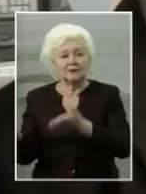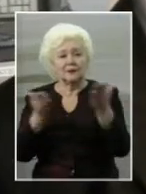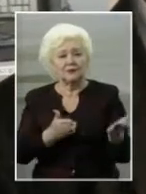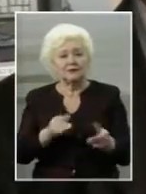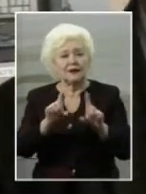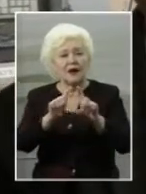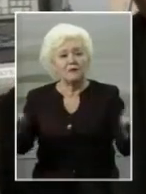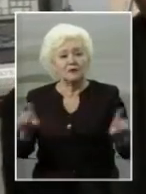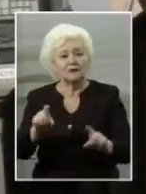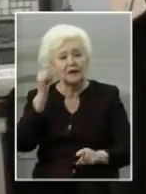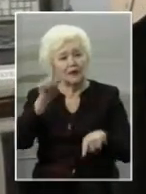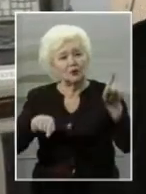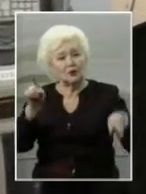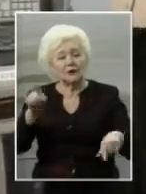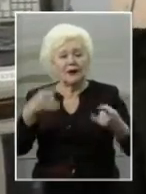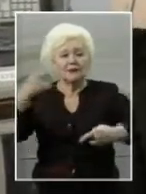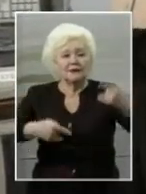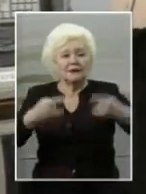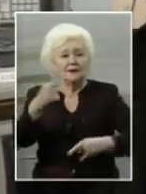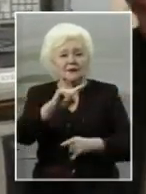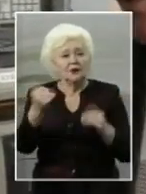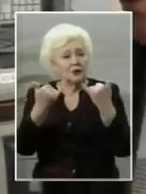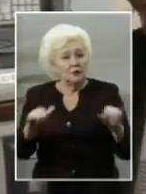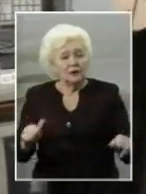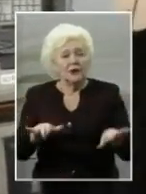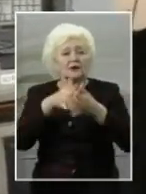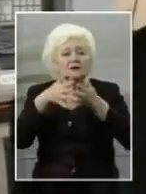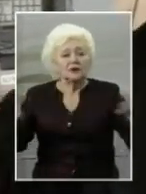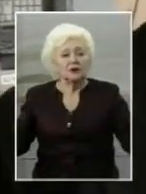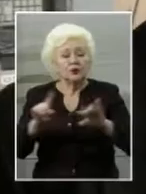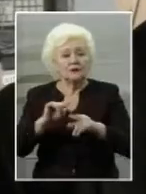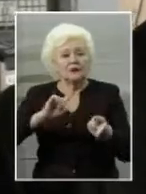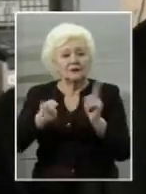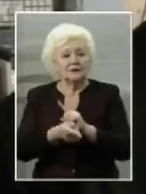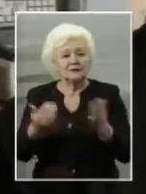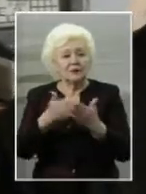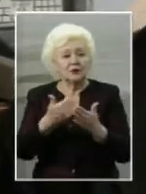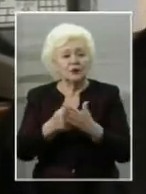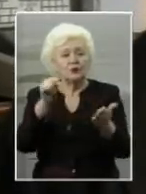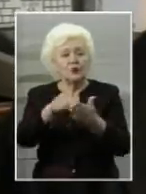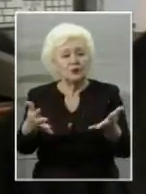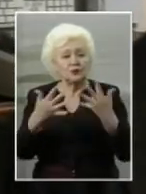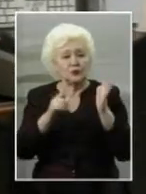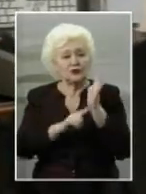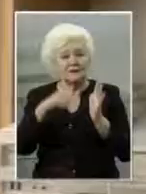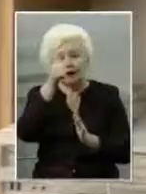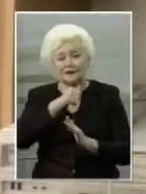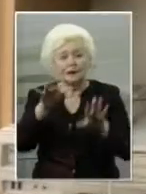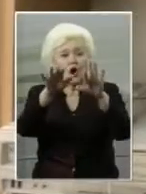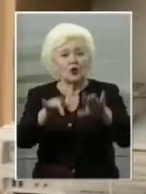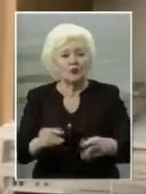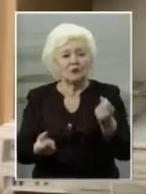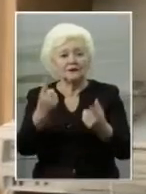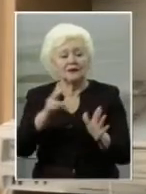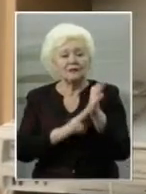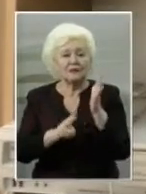музейну рідкість. Телевізор був у дивину. Для широкого загалу він став доступним десь у 60-х роках. Комп'ютер з'явився у